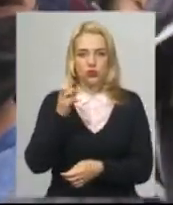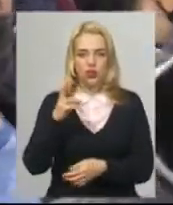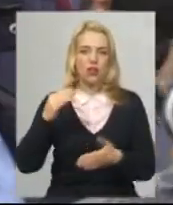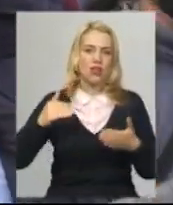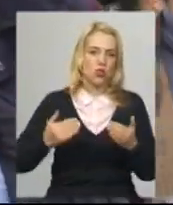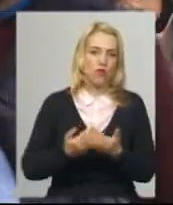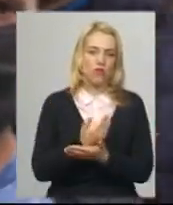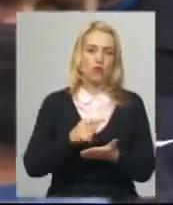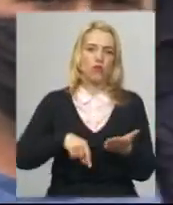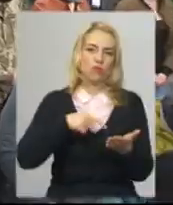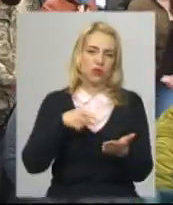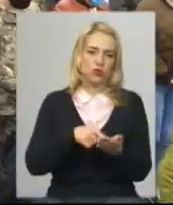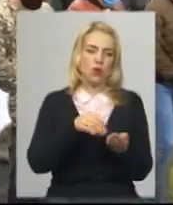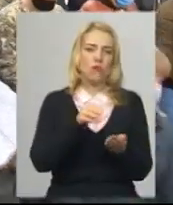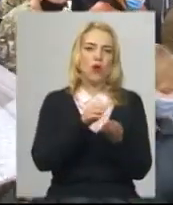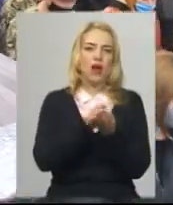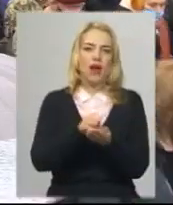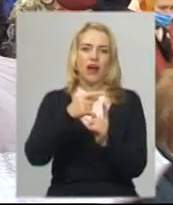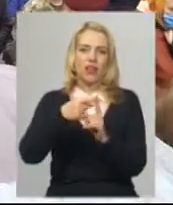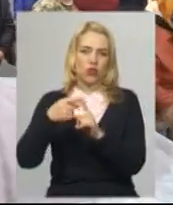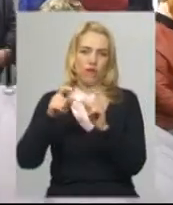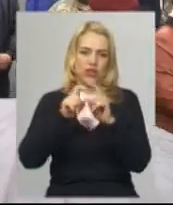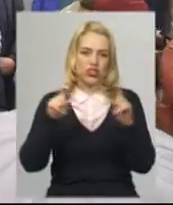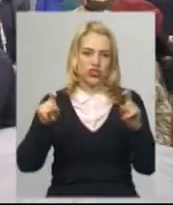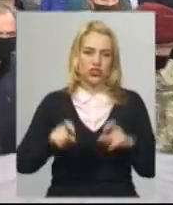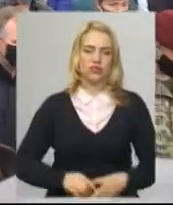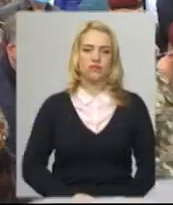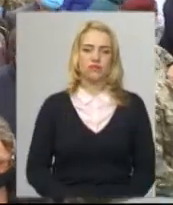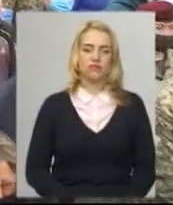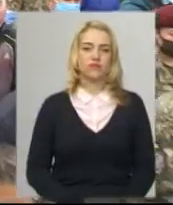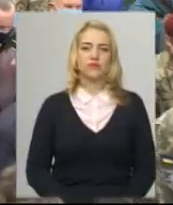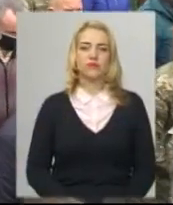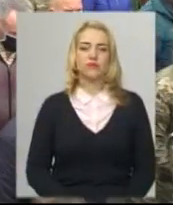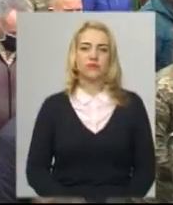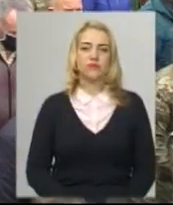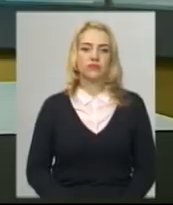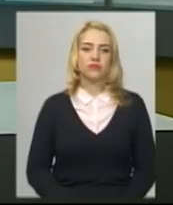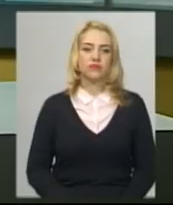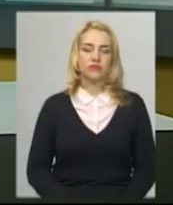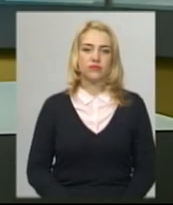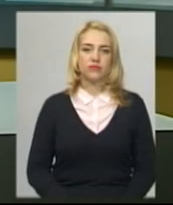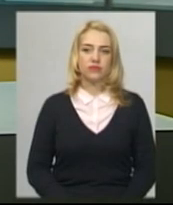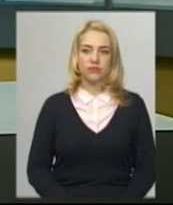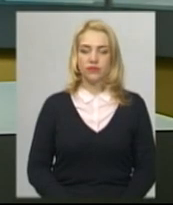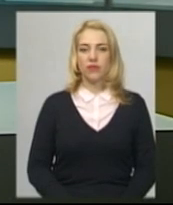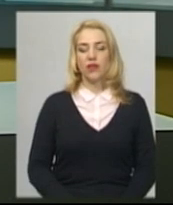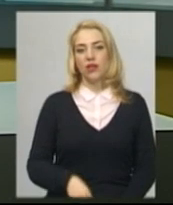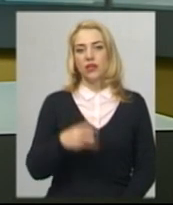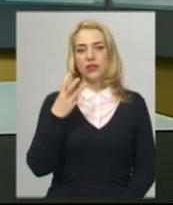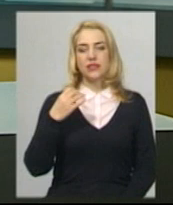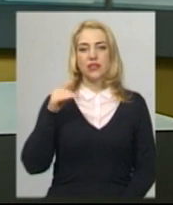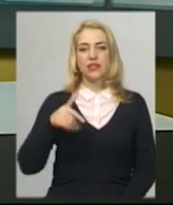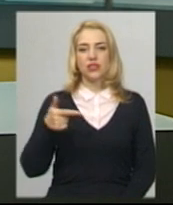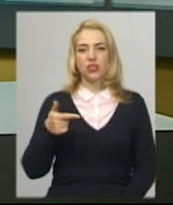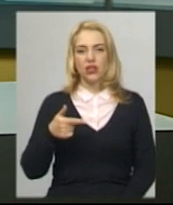кладовищі. Леся Боровець, Олександр Горішевський. Новини на Суспільному. Хмельниччина. 300 тисяч